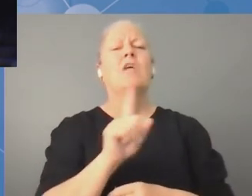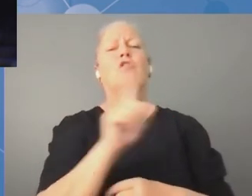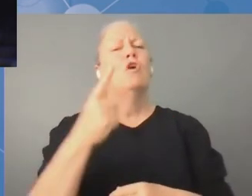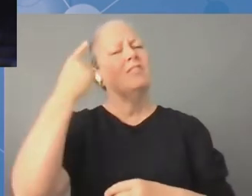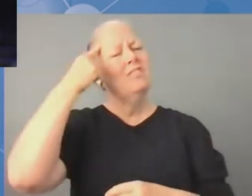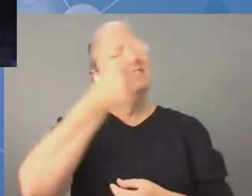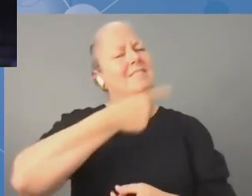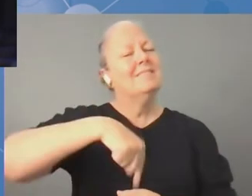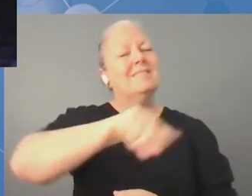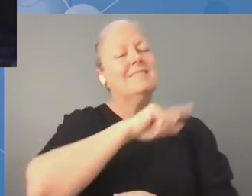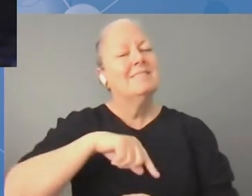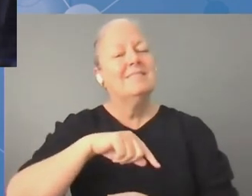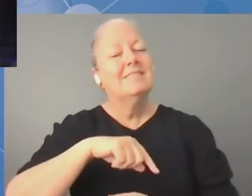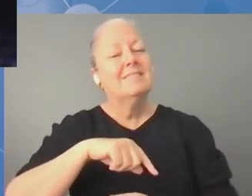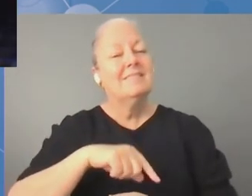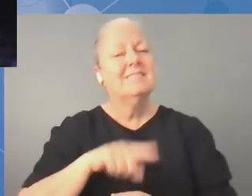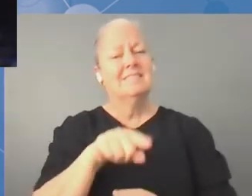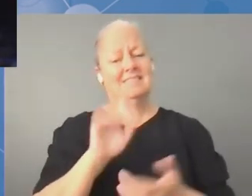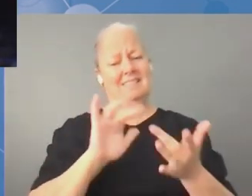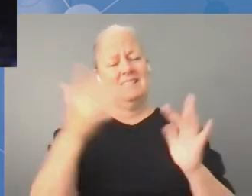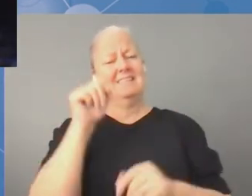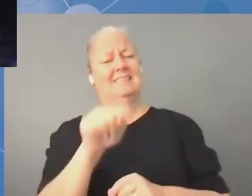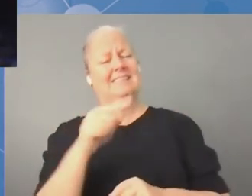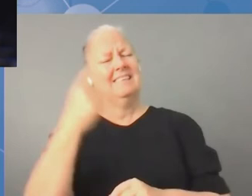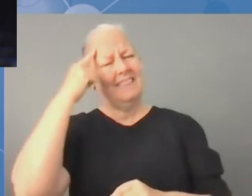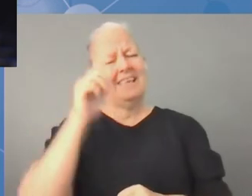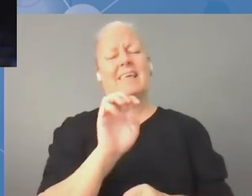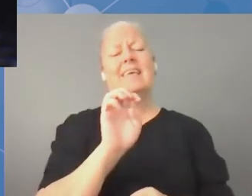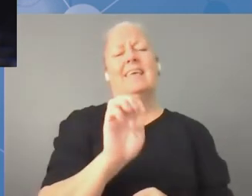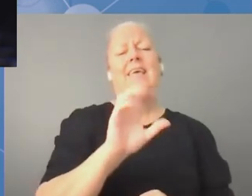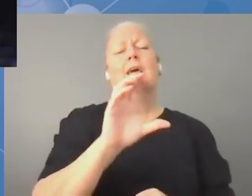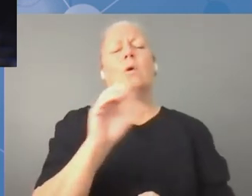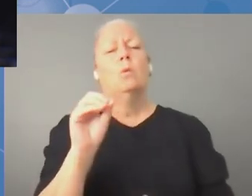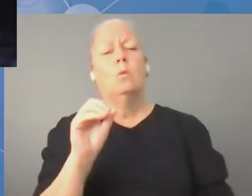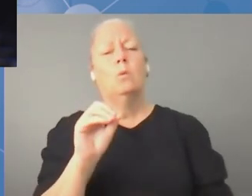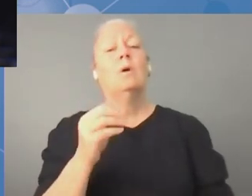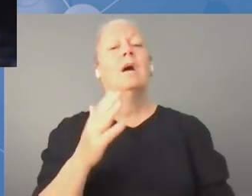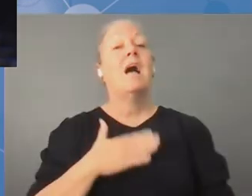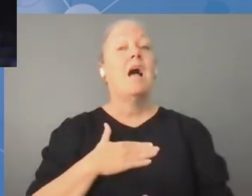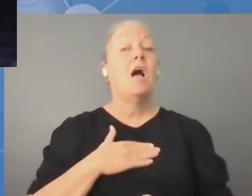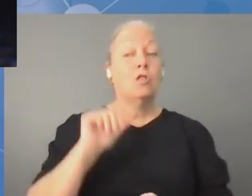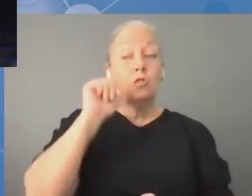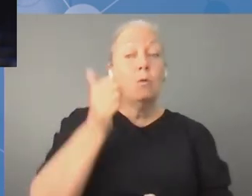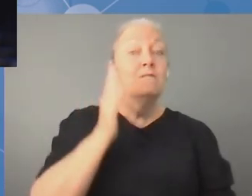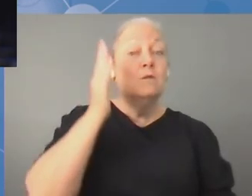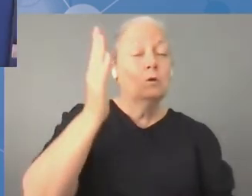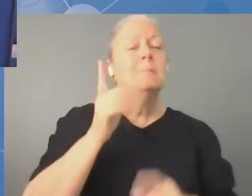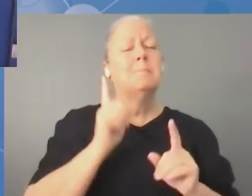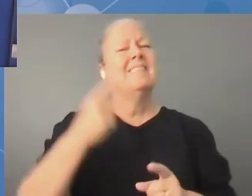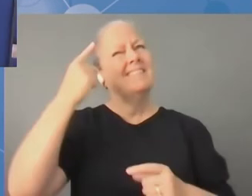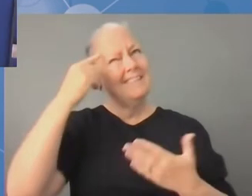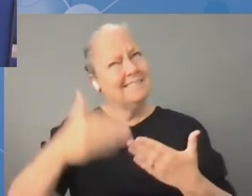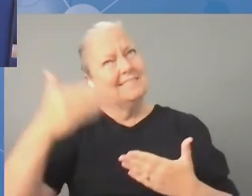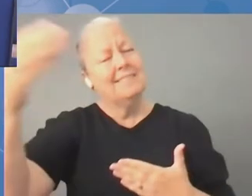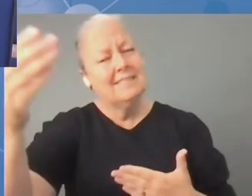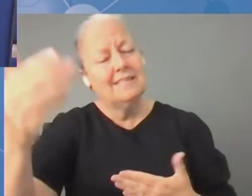połowę ludności świata, ale niestety nasze głosy nie są brane pod uwagę, a pamiętajmy, że przyszłość naszego świata